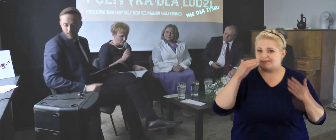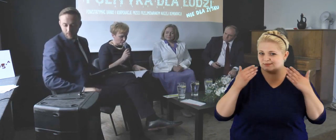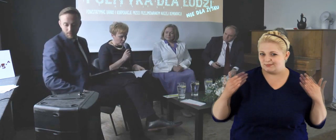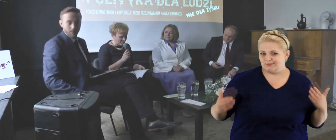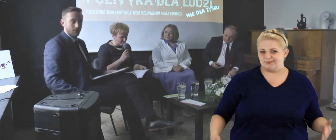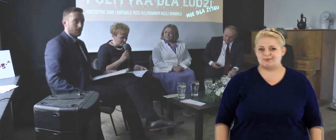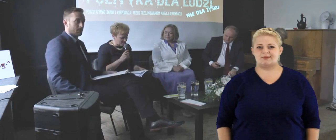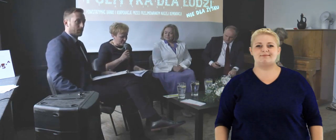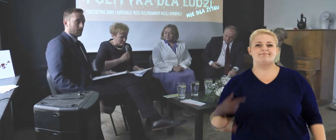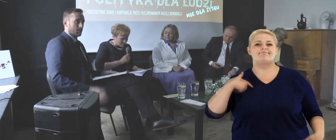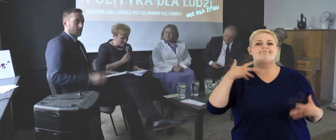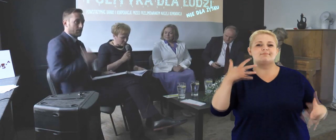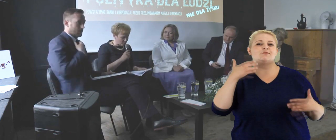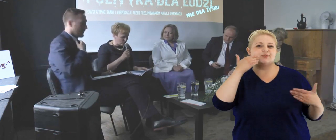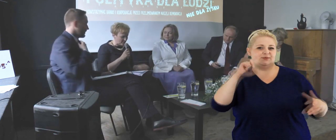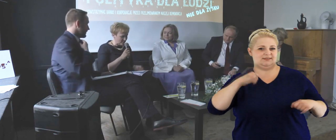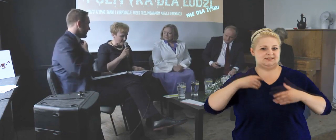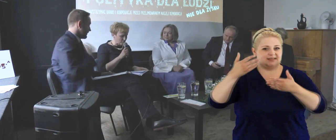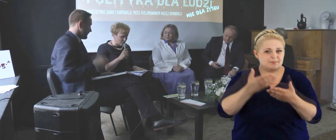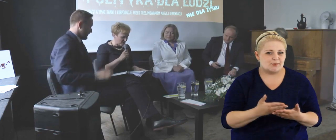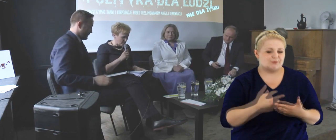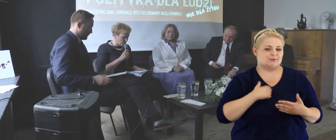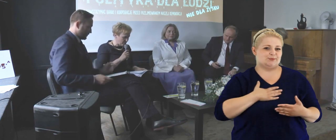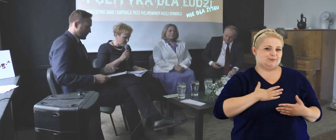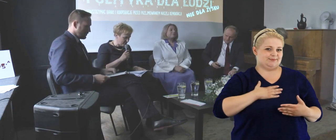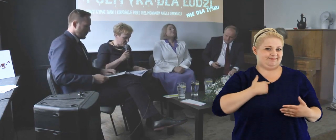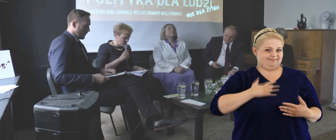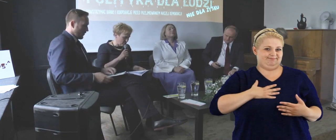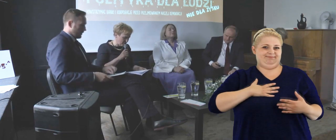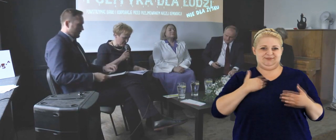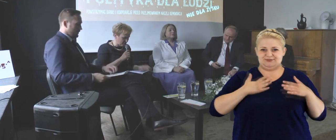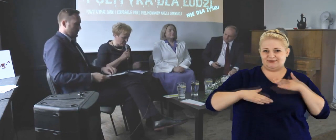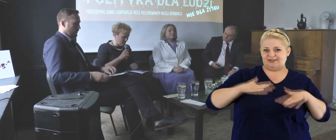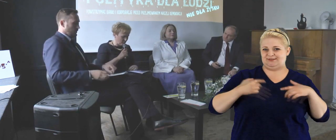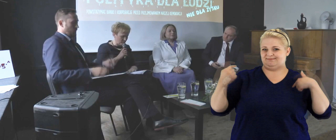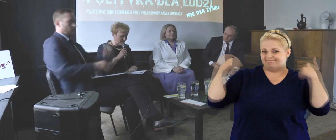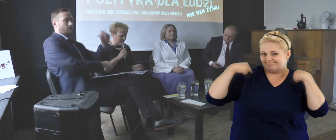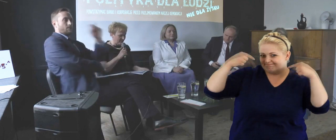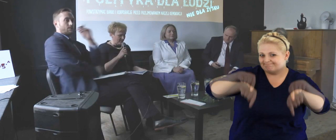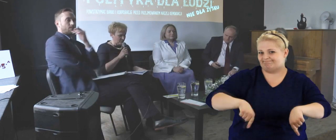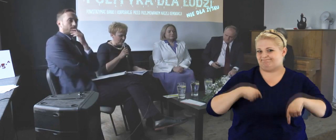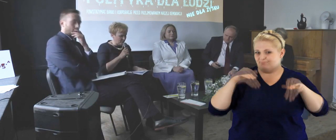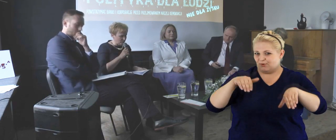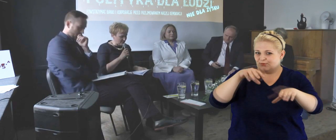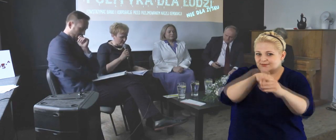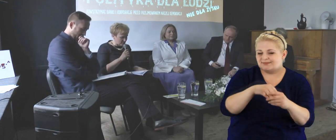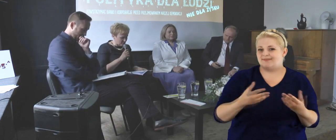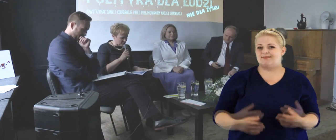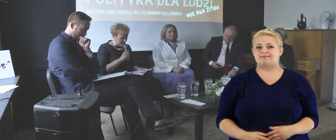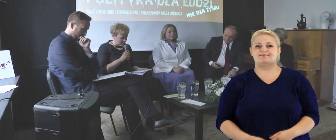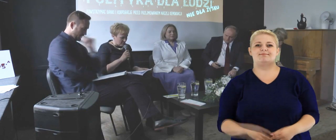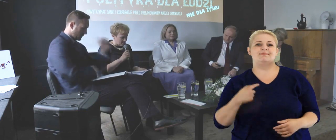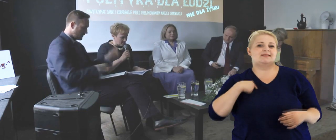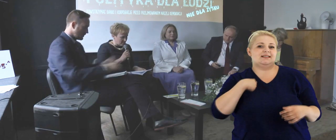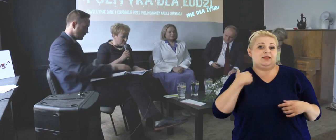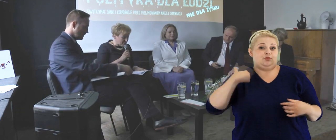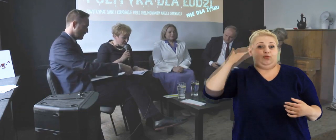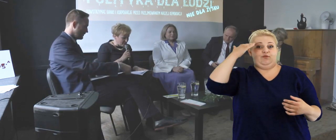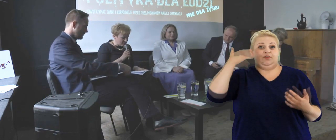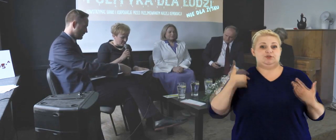Bardzo dziękuję. Przede wszystkim bardzo dziękuję za zaproszenie i czuję się zaszczycona, że też mogę tutaj dzisiaj uczestniczyć.